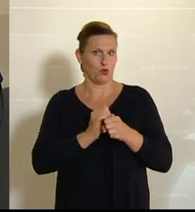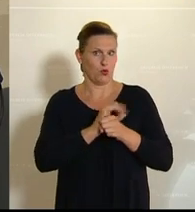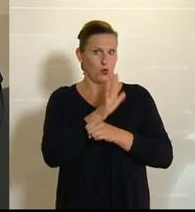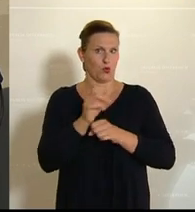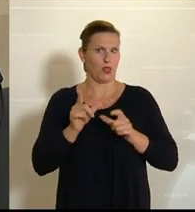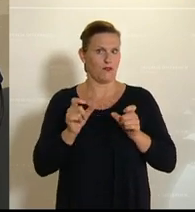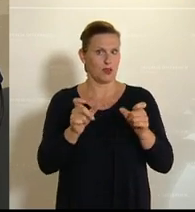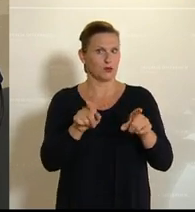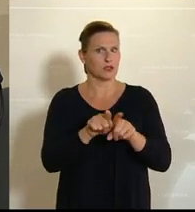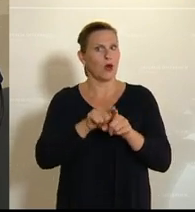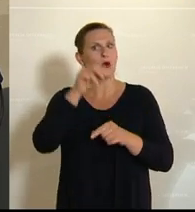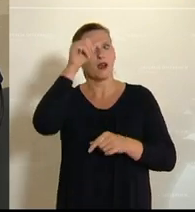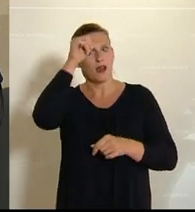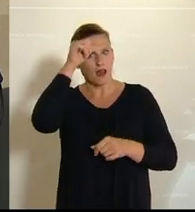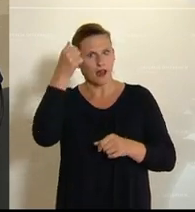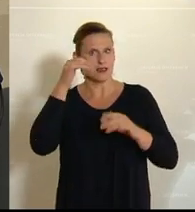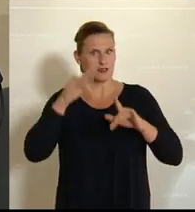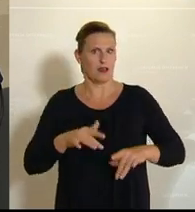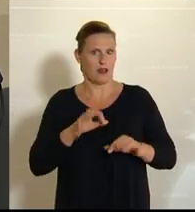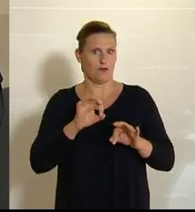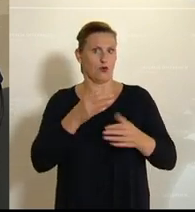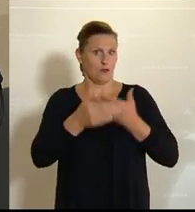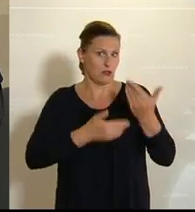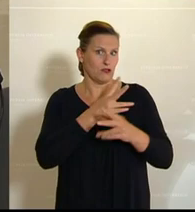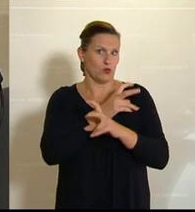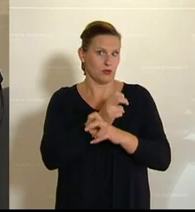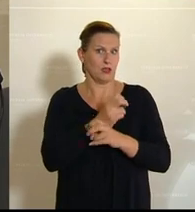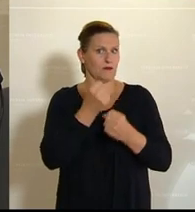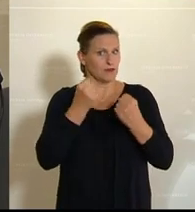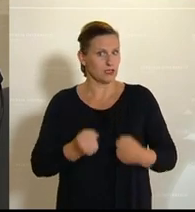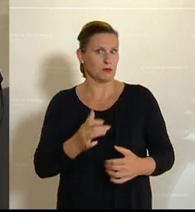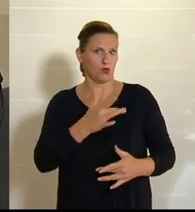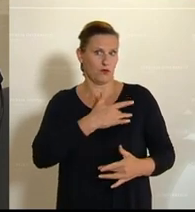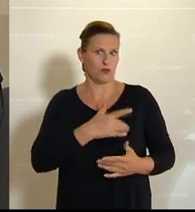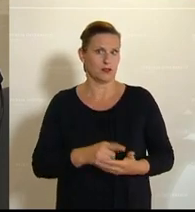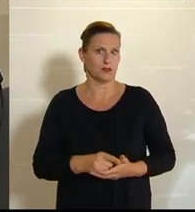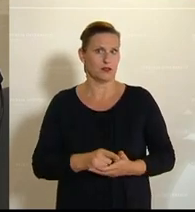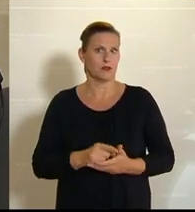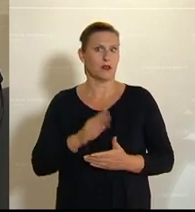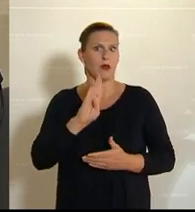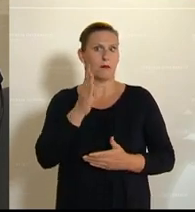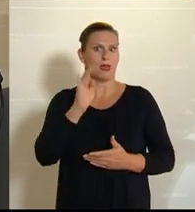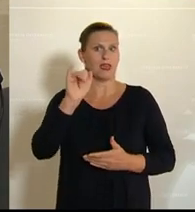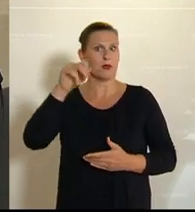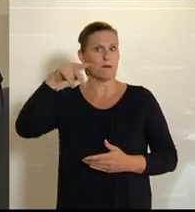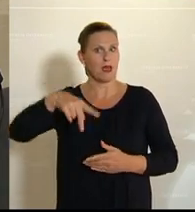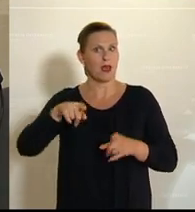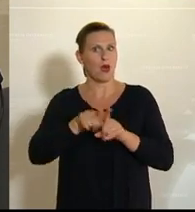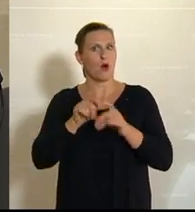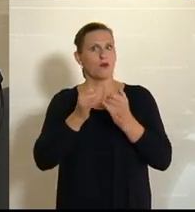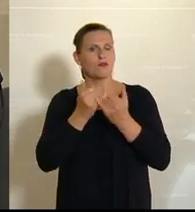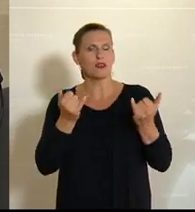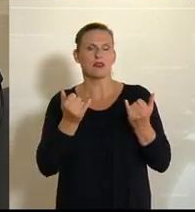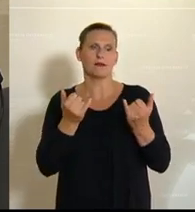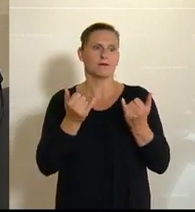bedeutet das natürlich auch einiges für die österreichische Wirtschaft. Das Bruttoinlandsprodukt wird, je nachdem, welchen Wirtschaftsforschern